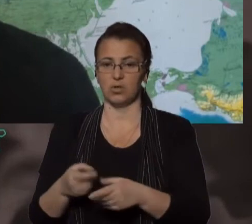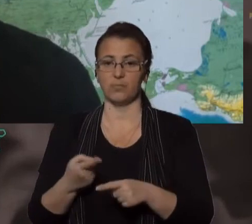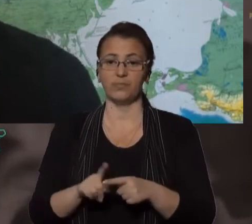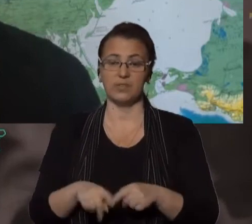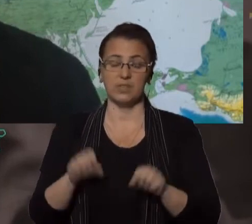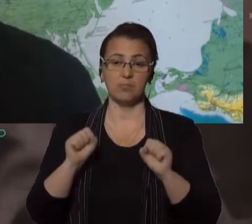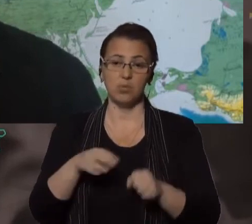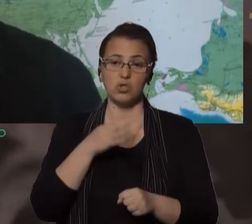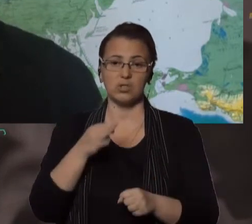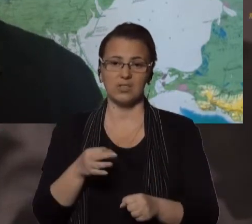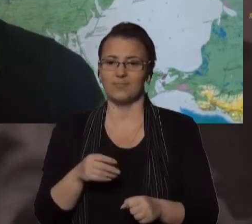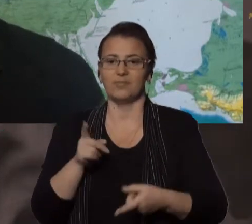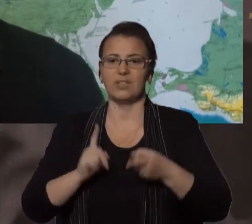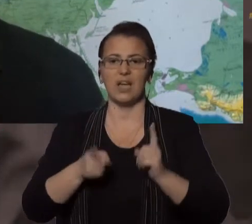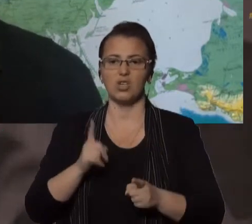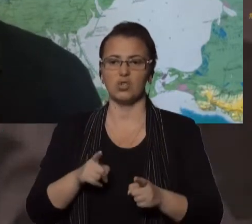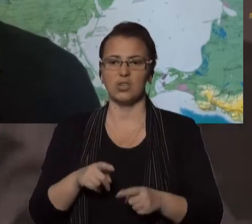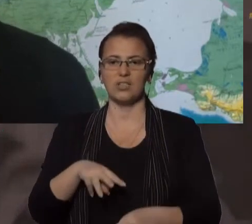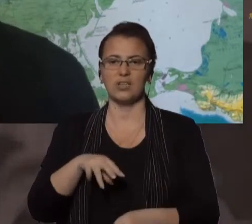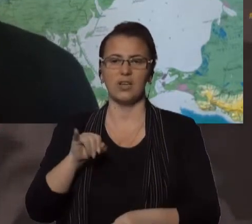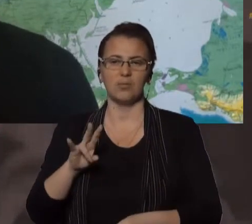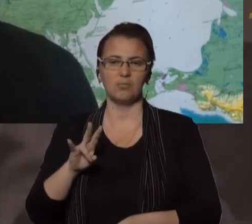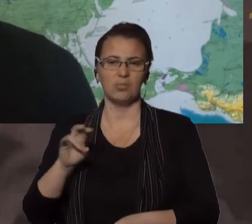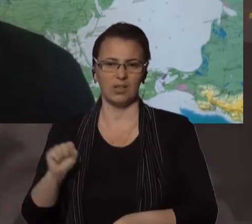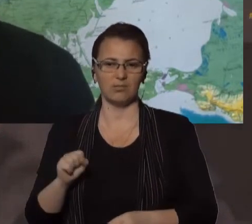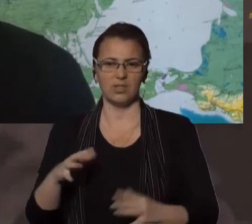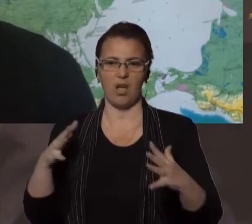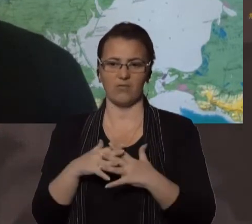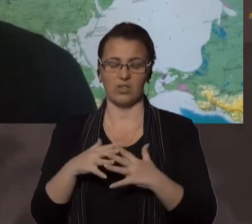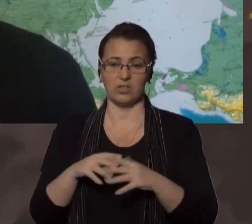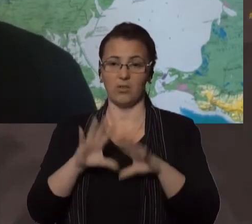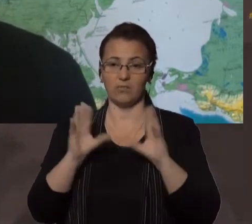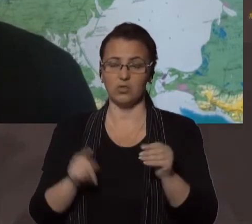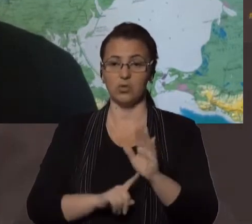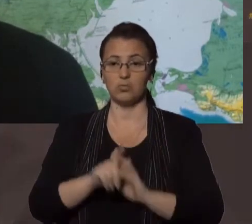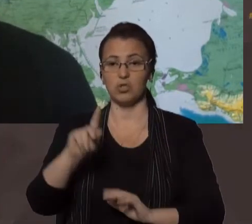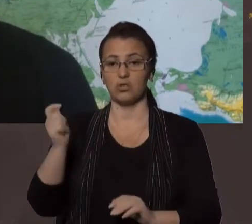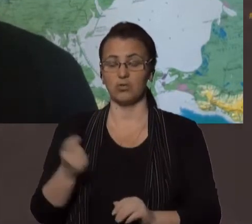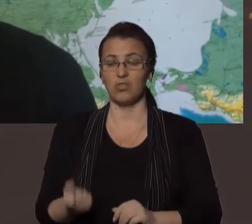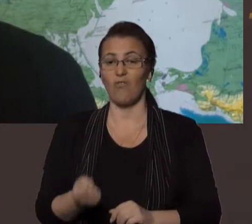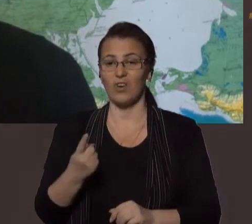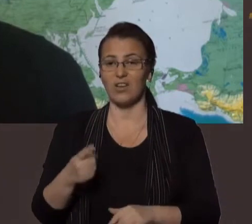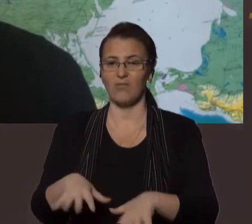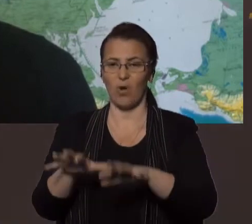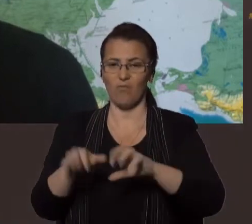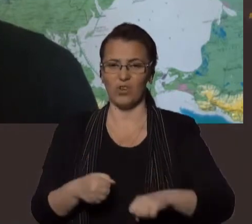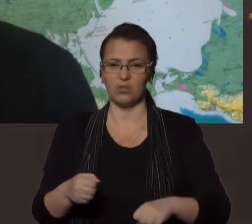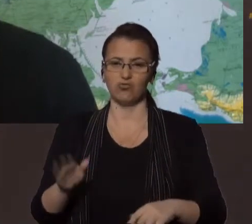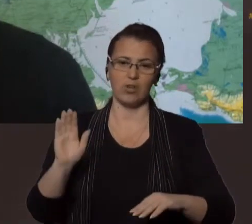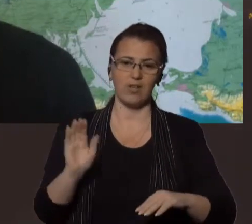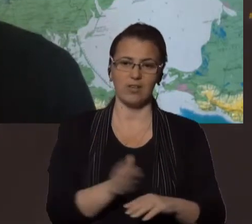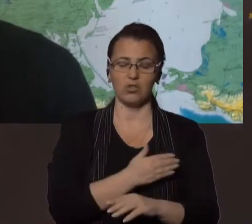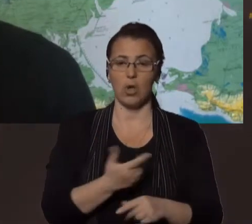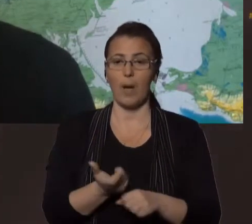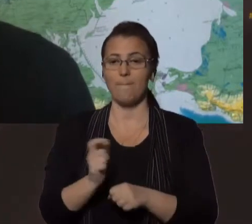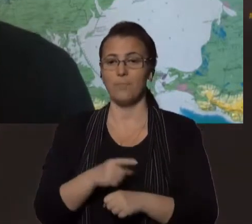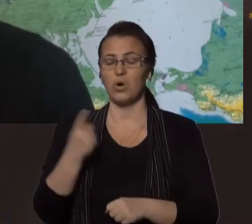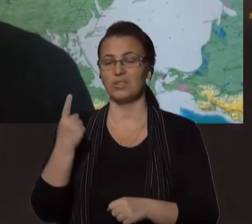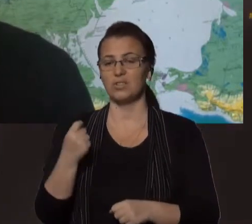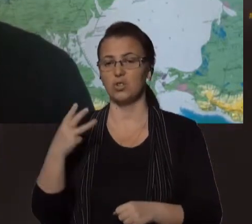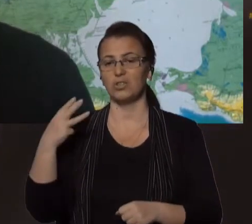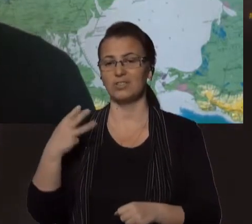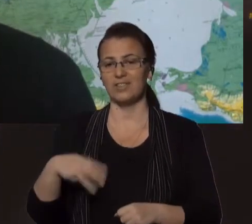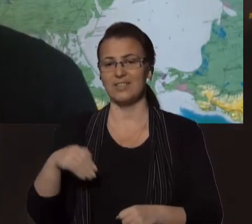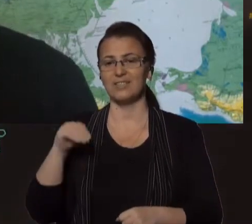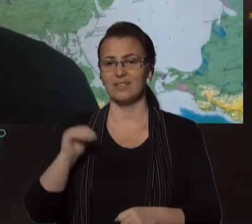сказати, справжня мінна війна. Всього з початку масштабної війни виявлено, вилучено і знешкоджено понад 130